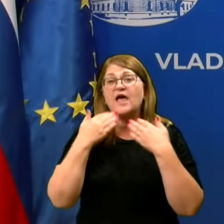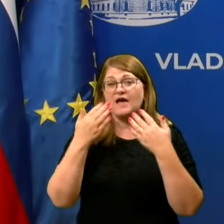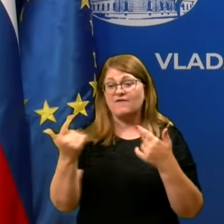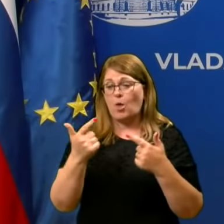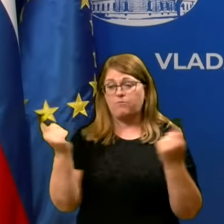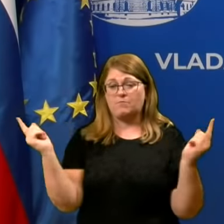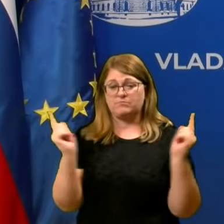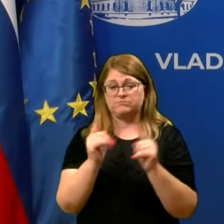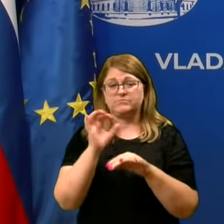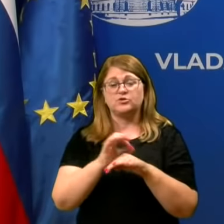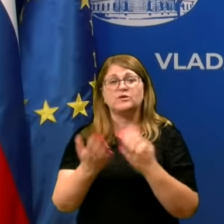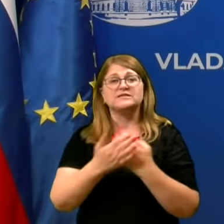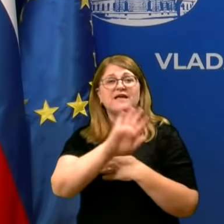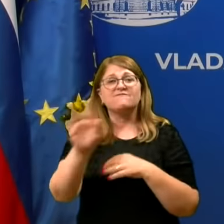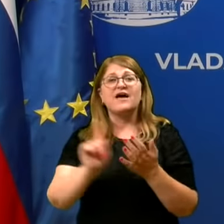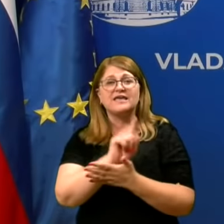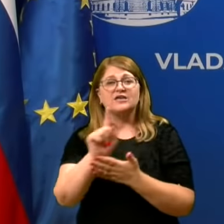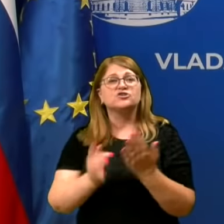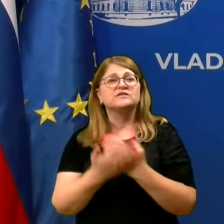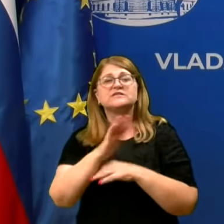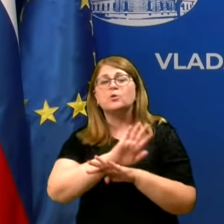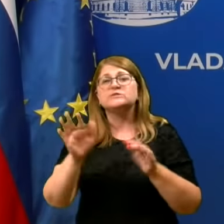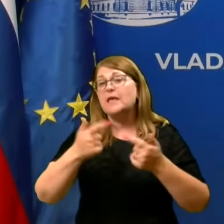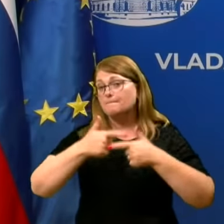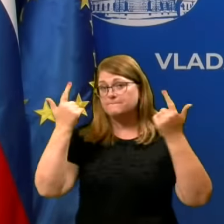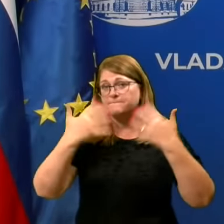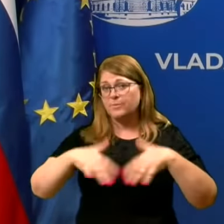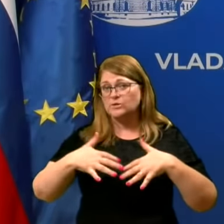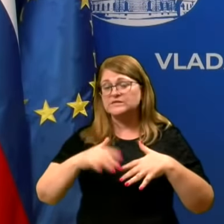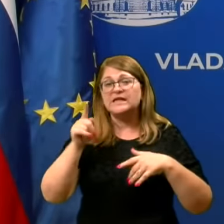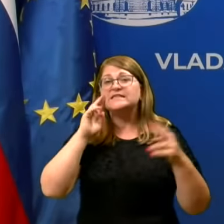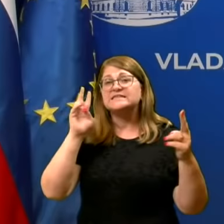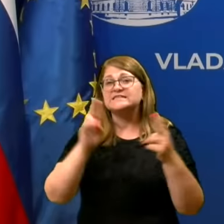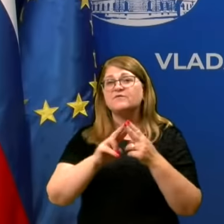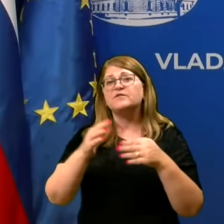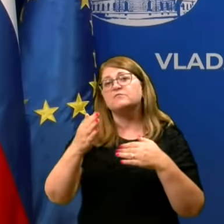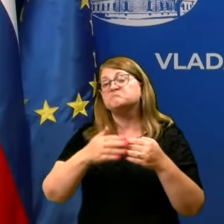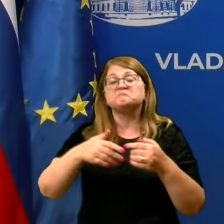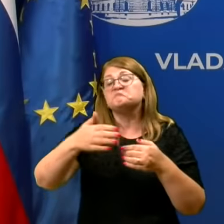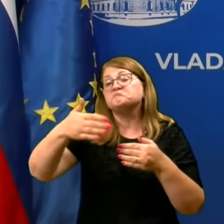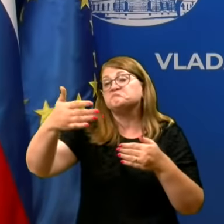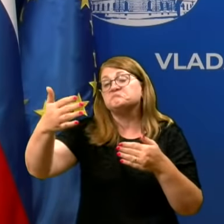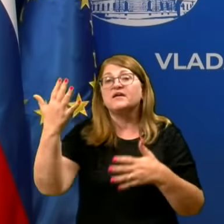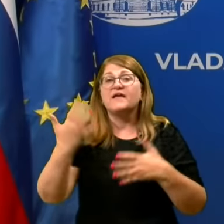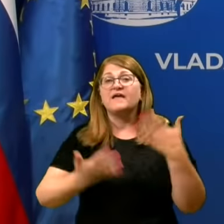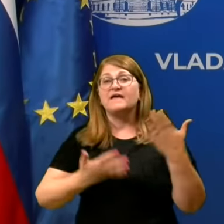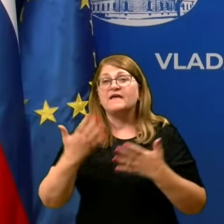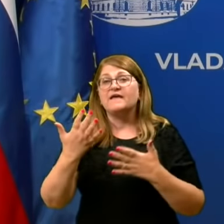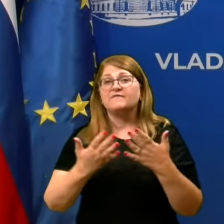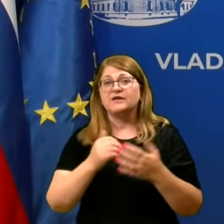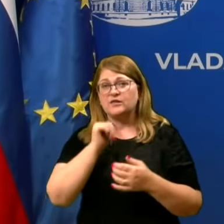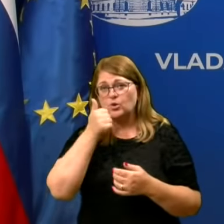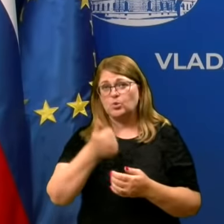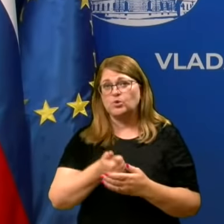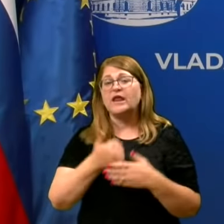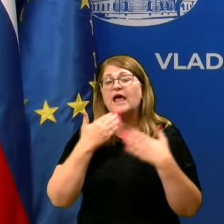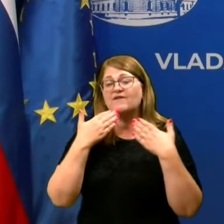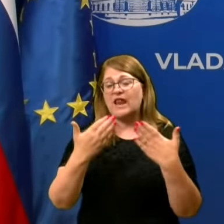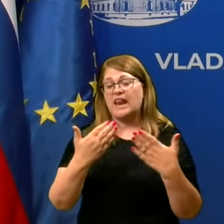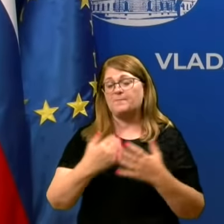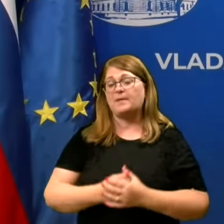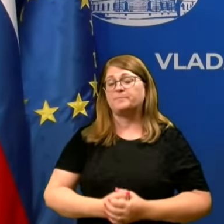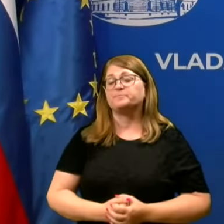gostoma za vaj in čas in za vsa pojasnila in se vidimo v prvi priložnosti, najvarjetne je že jutri. Hvala lepa.